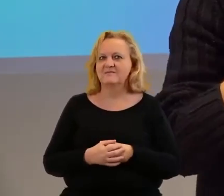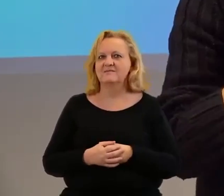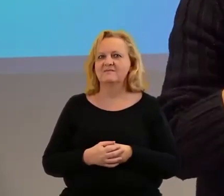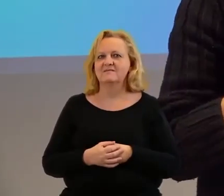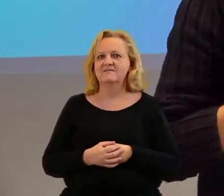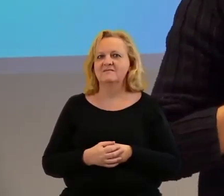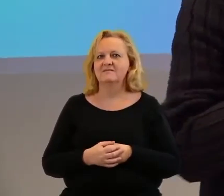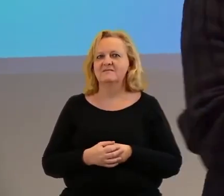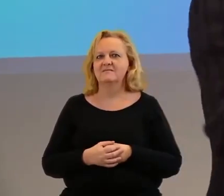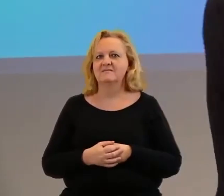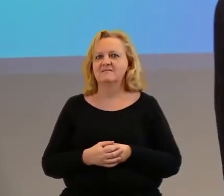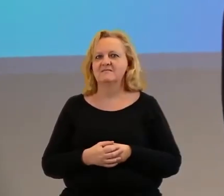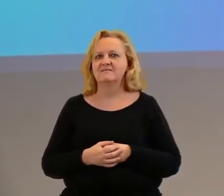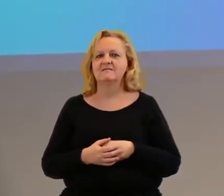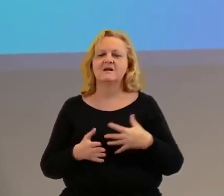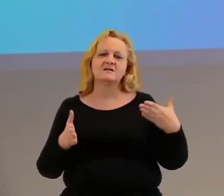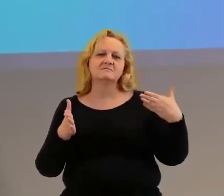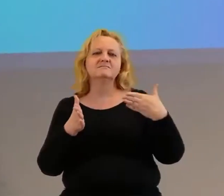minutami? Do siedmiu.